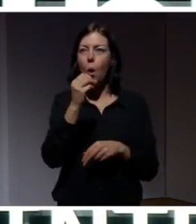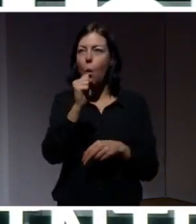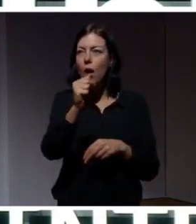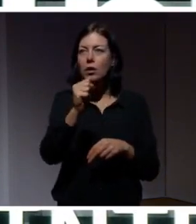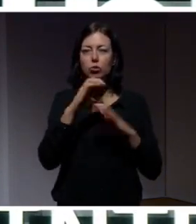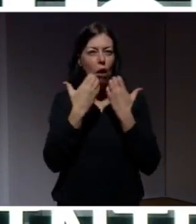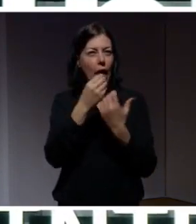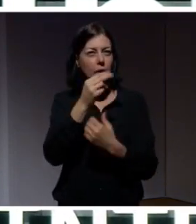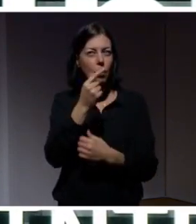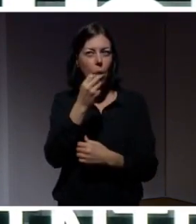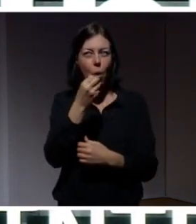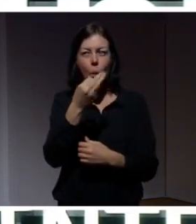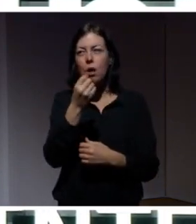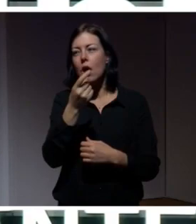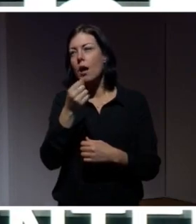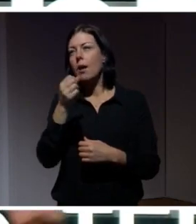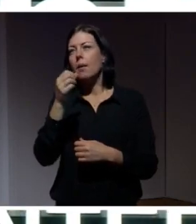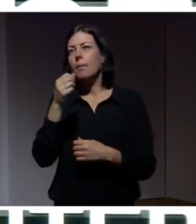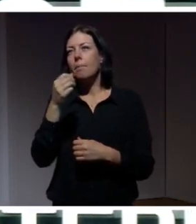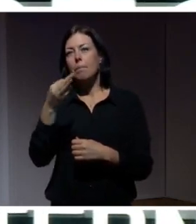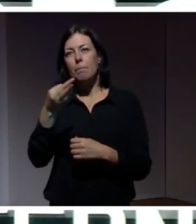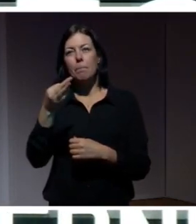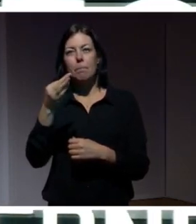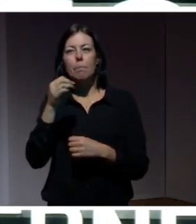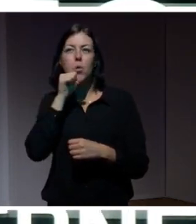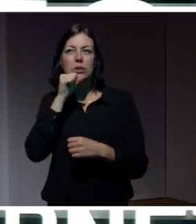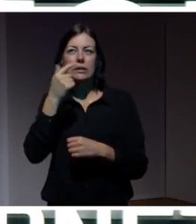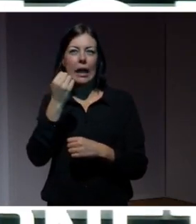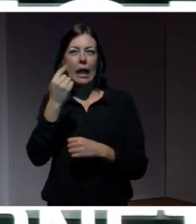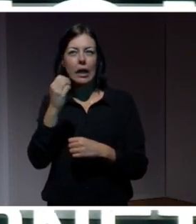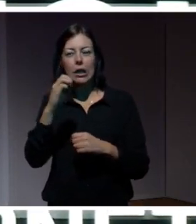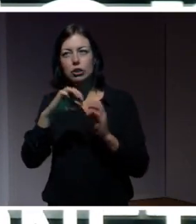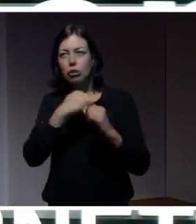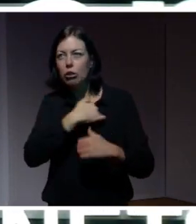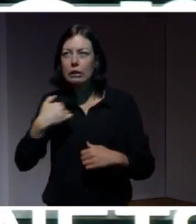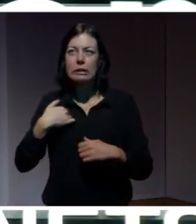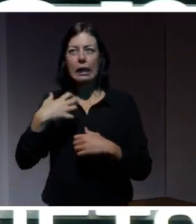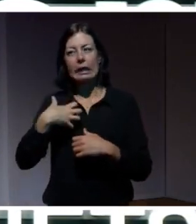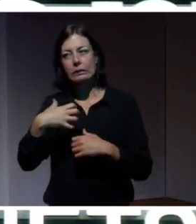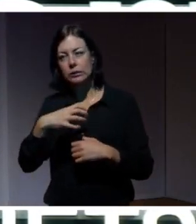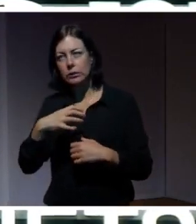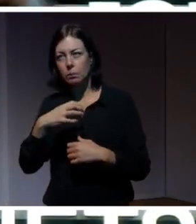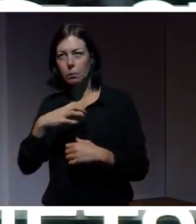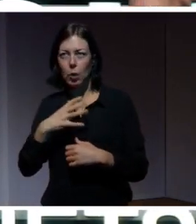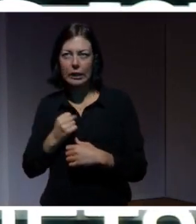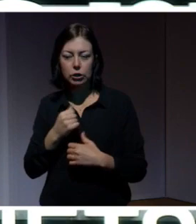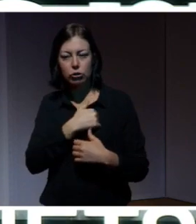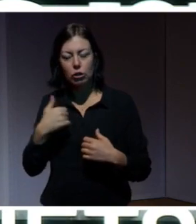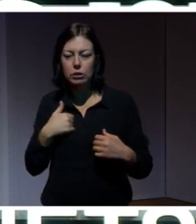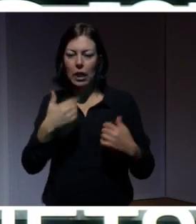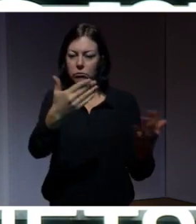med oss Post- och Telestyrelsen, Myndigheten för samhällsskydd och beredskap, Säpo, Riksgivningen av Polisen och så vidare. Och skapade ett